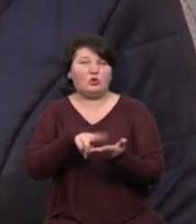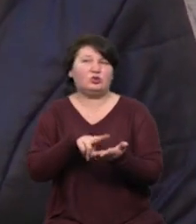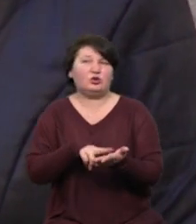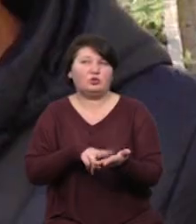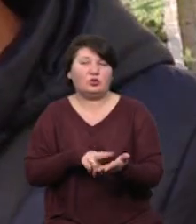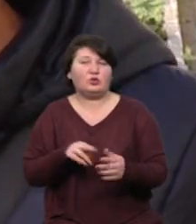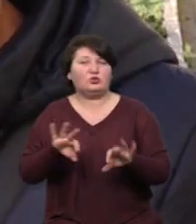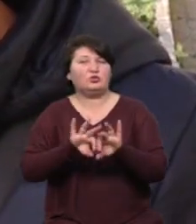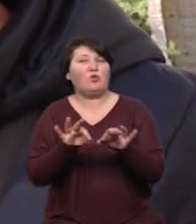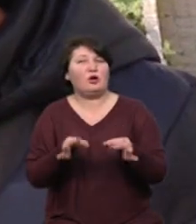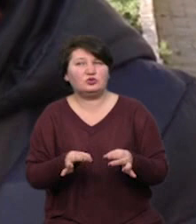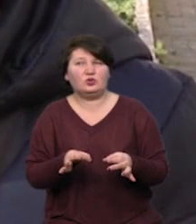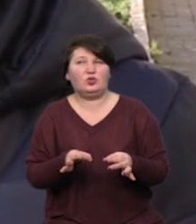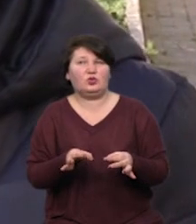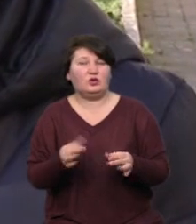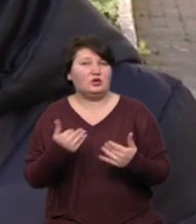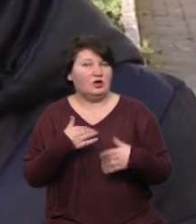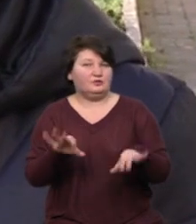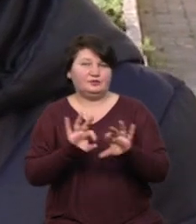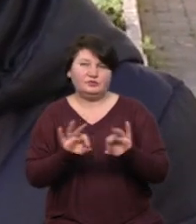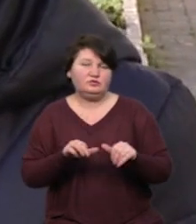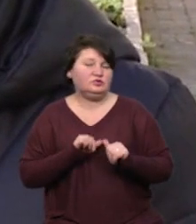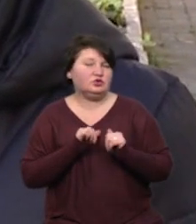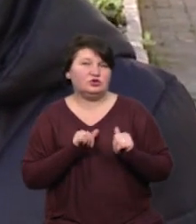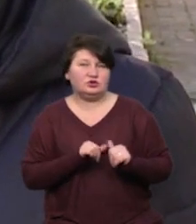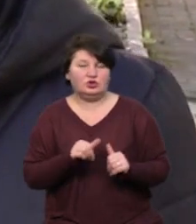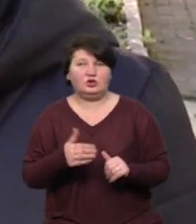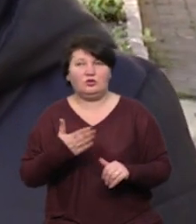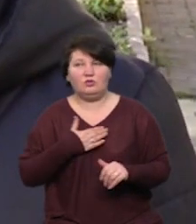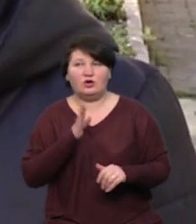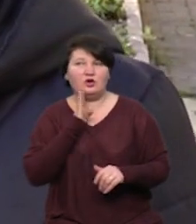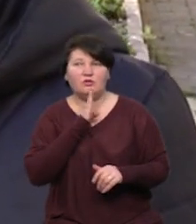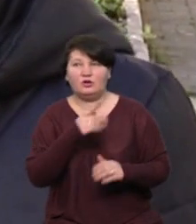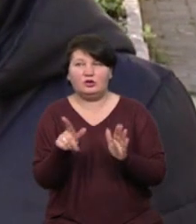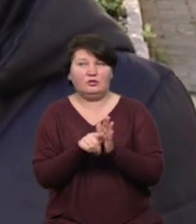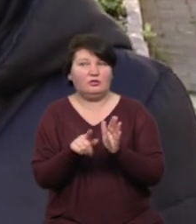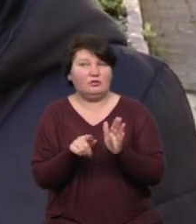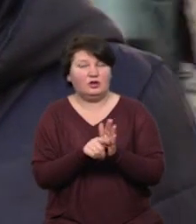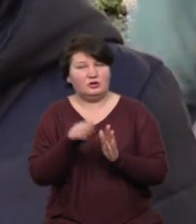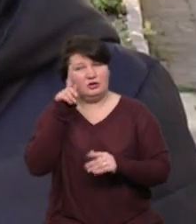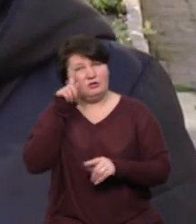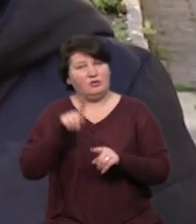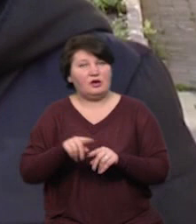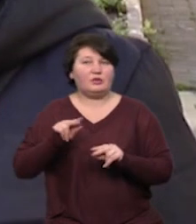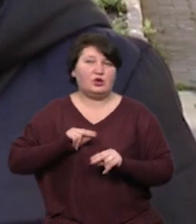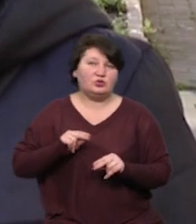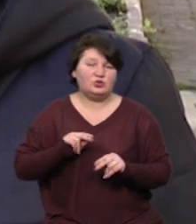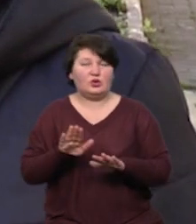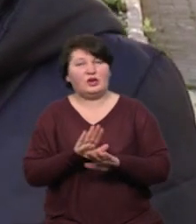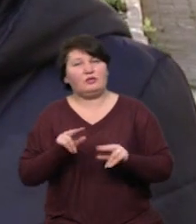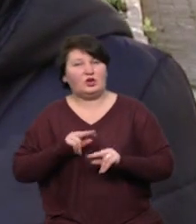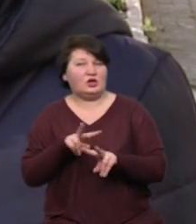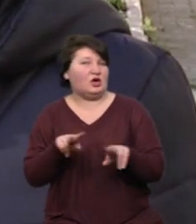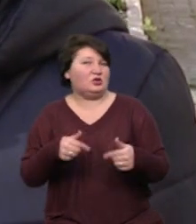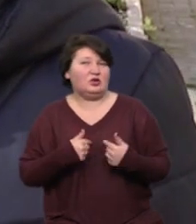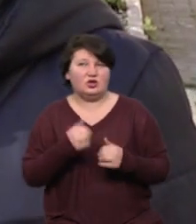кубосою. Я вам сказав досить щиро, у моїй мамі пенсія, брат то робить, то не робить, я таке саме. І тяжко